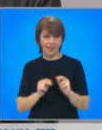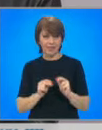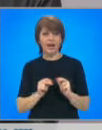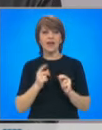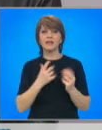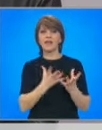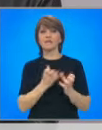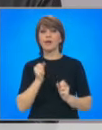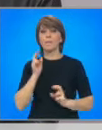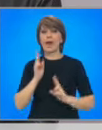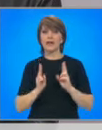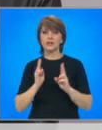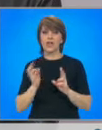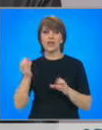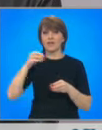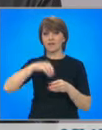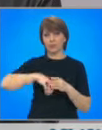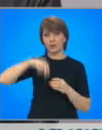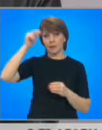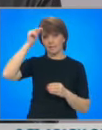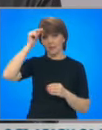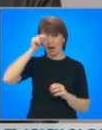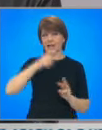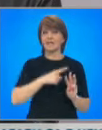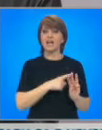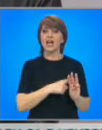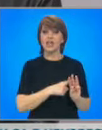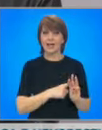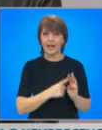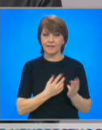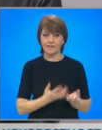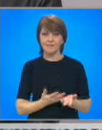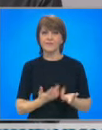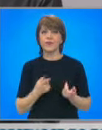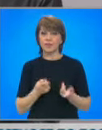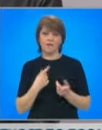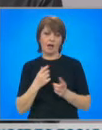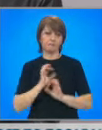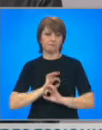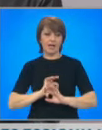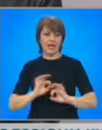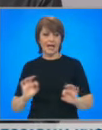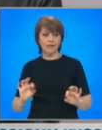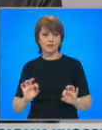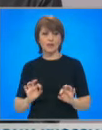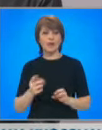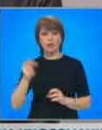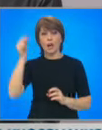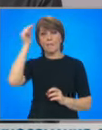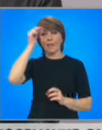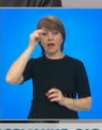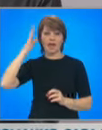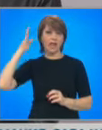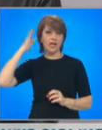да вземе решения за включване на България в Шенген. И това е ясно, че България